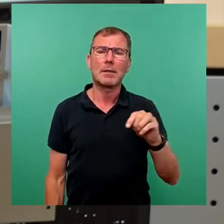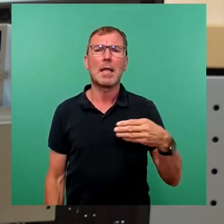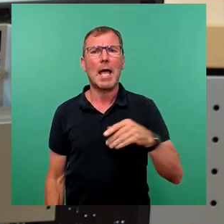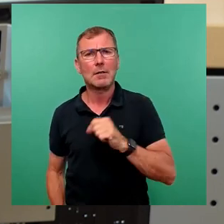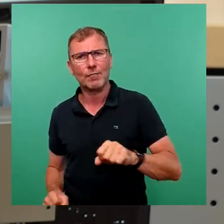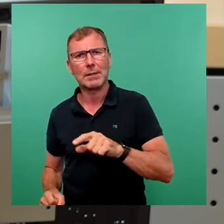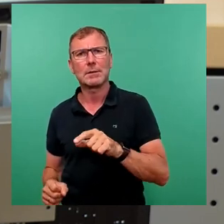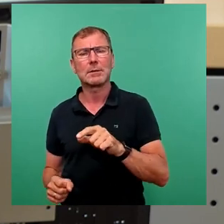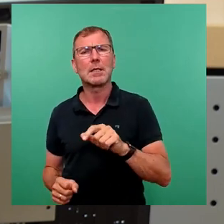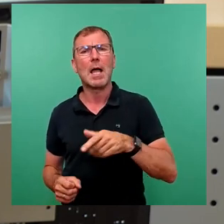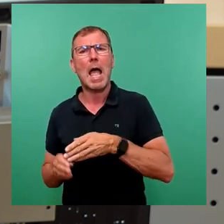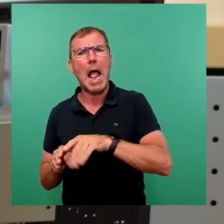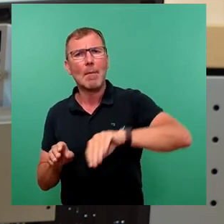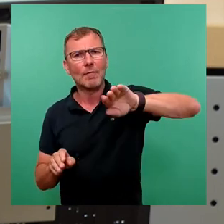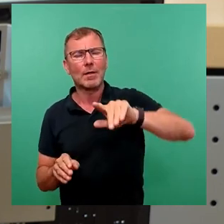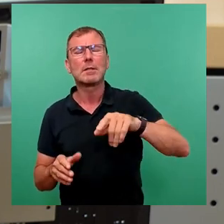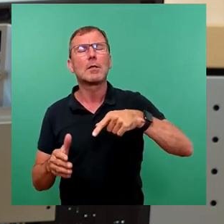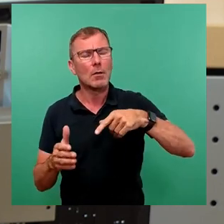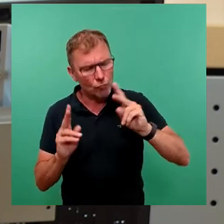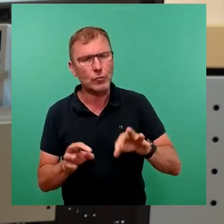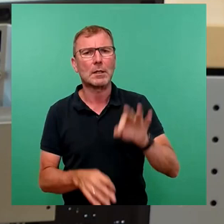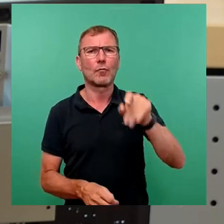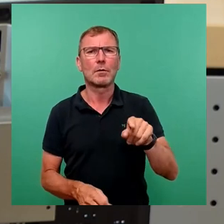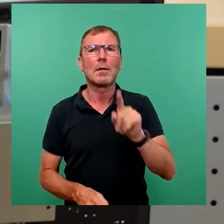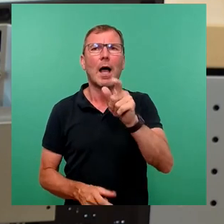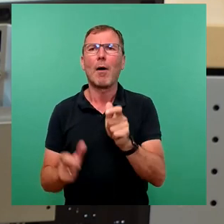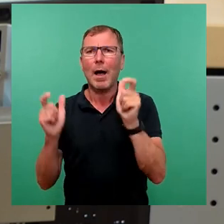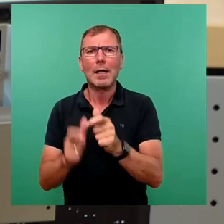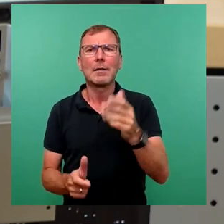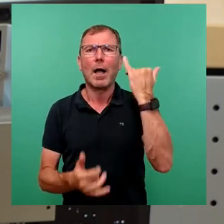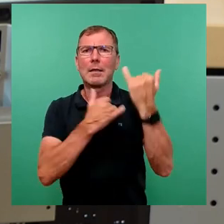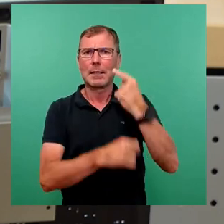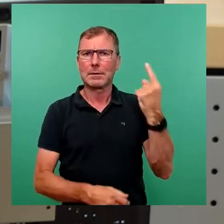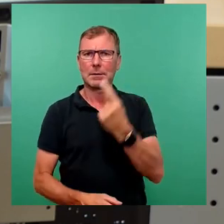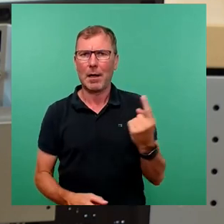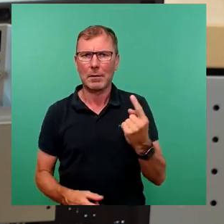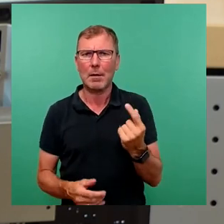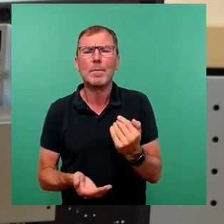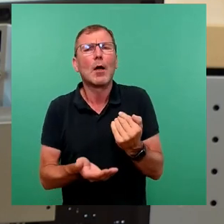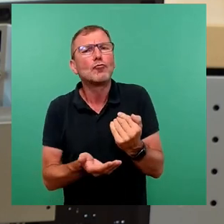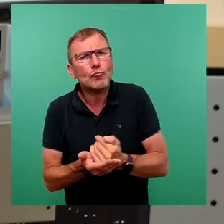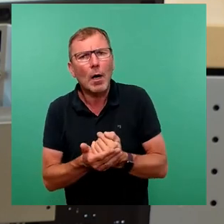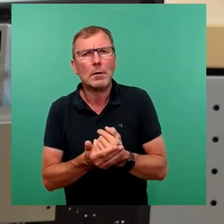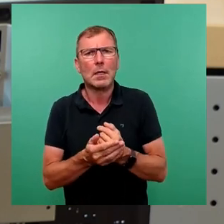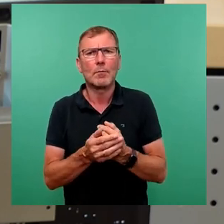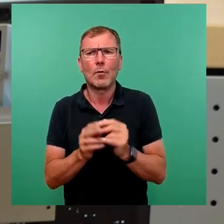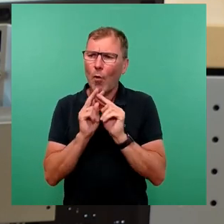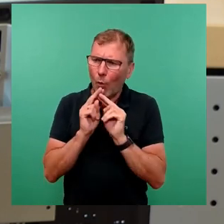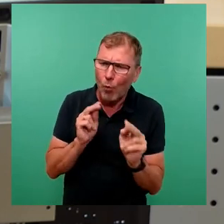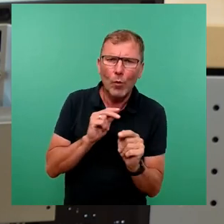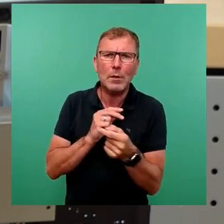ja stattgefunden. Nur viel kleiner als in den vergangenen Jahren. Sparsamer, idyllischer und